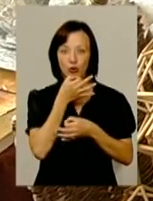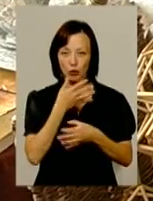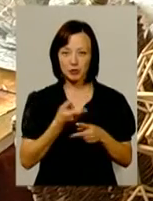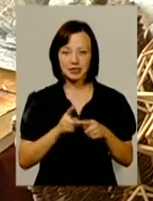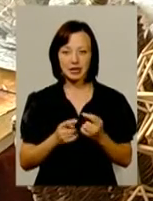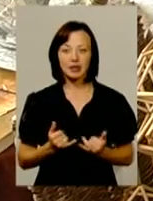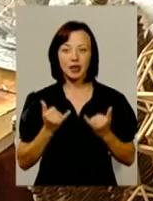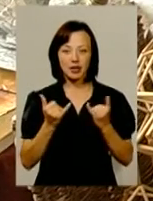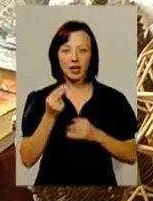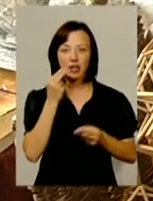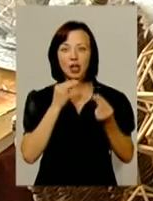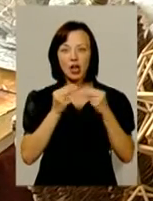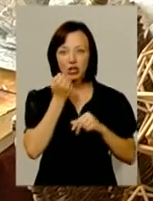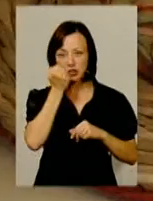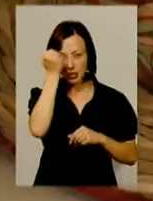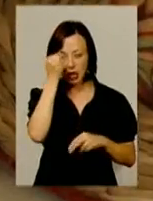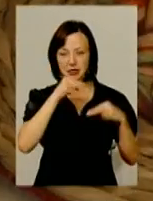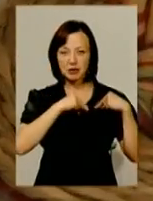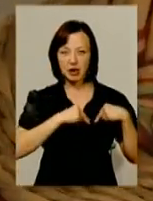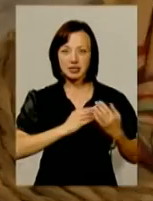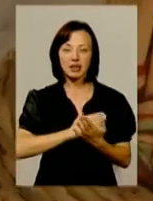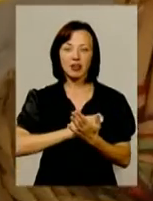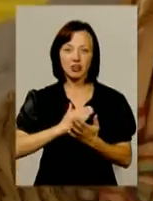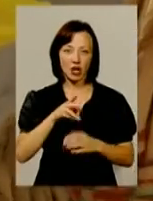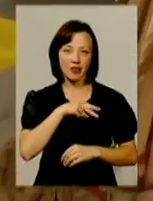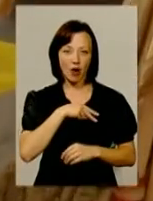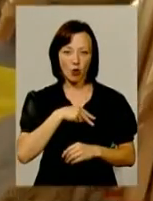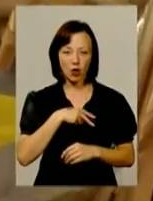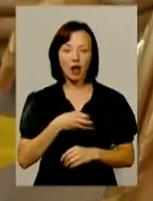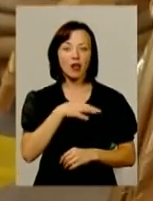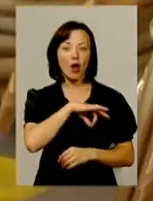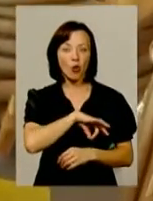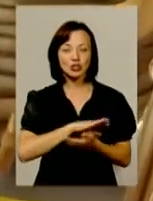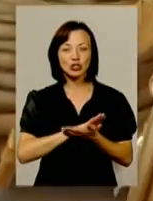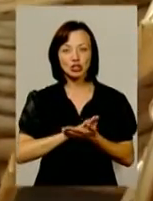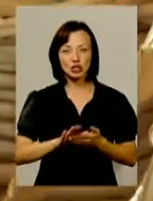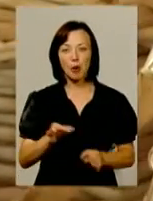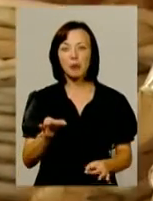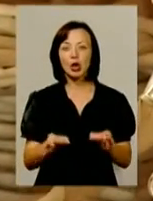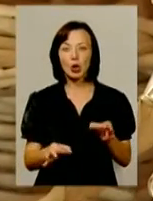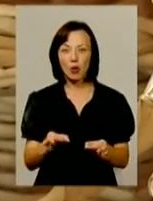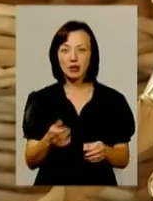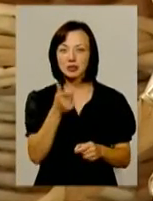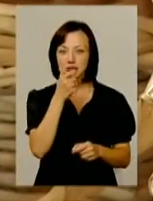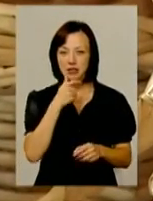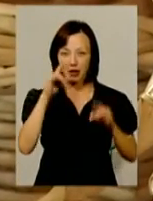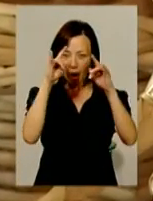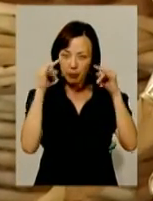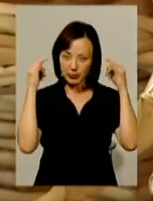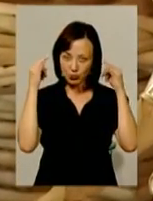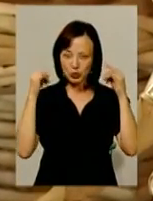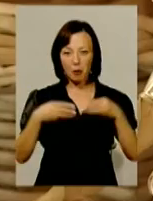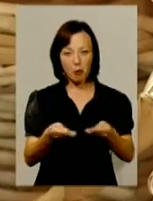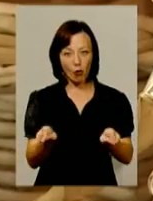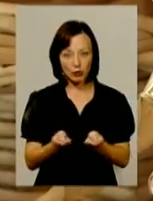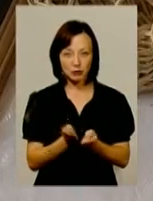то це для неї найкраща дяка за працю та найвища нагорода. А на користь екологічно чистих, природних та естетичних капелюшків у посуду